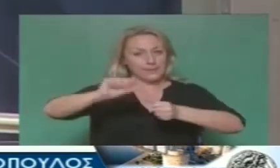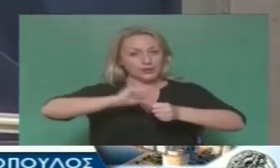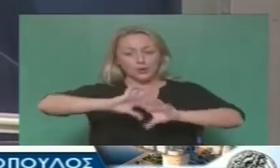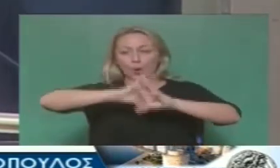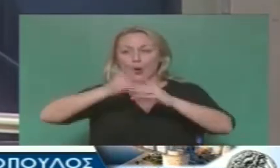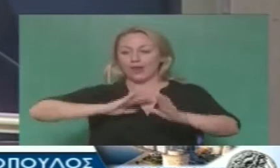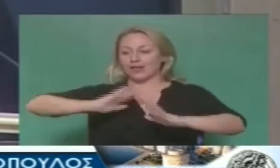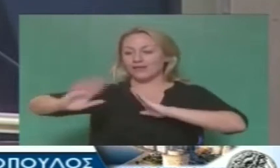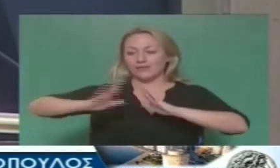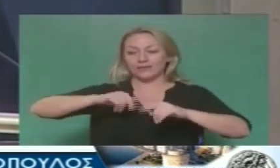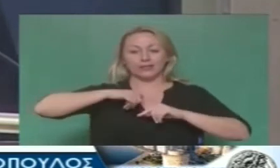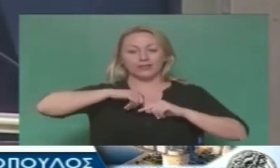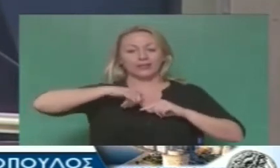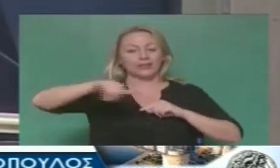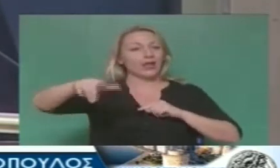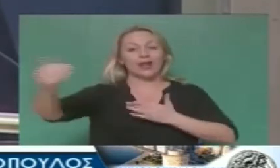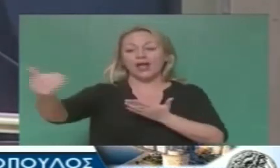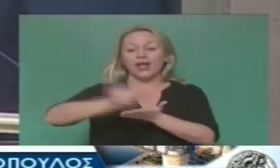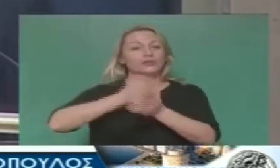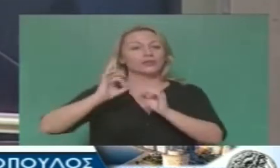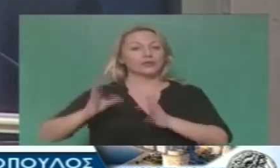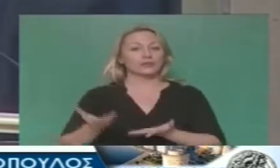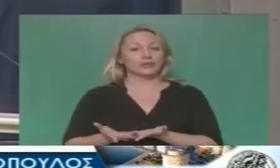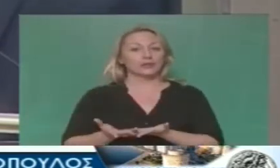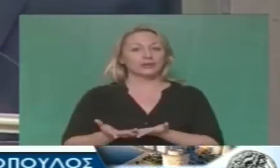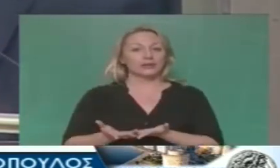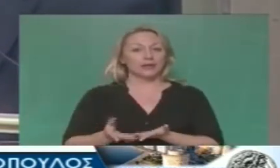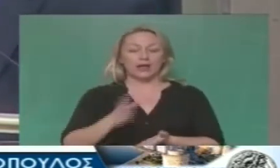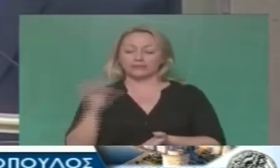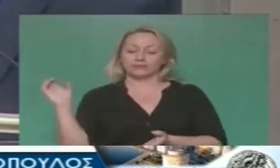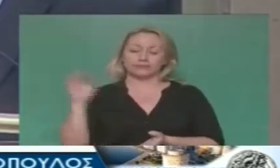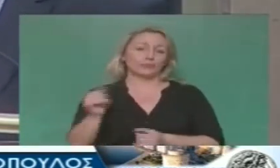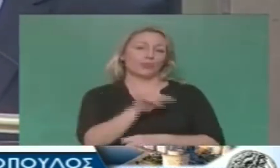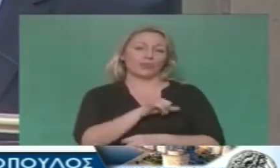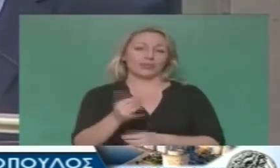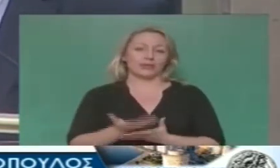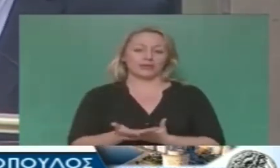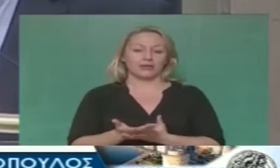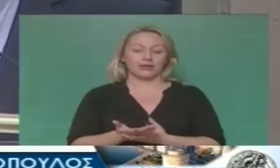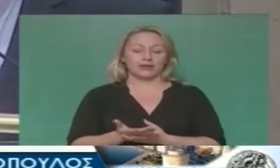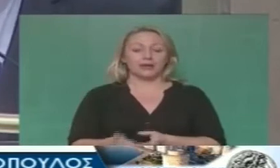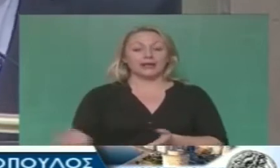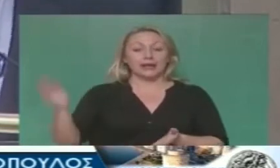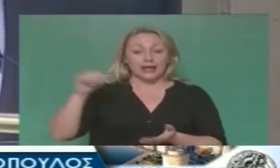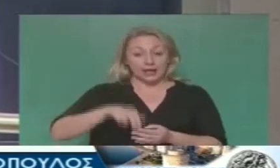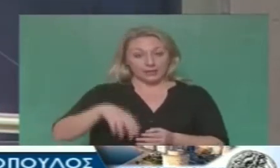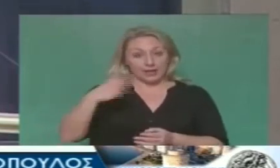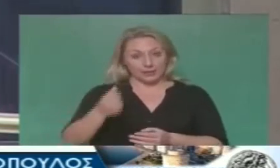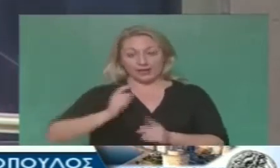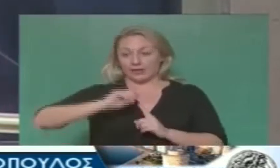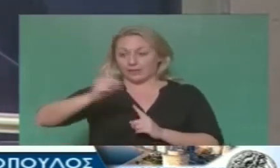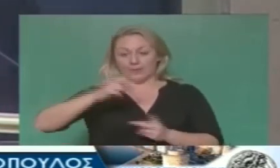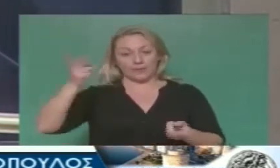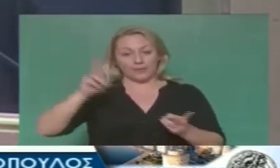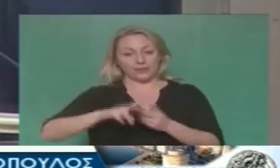κτλ. σε μια γραμμή που δεν του βγάζει κέρδος. Κανένας. Και έχουμε δύο και έχουμε ήδη περί κοπές γραμμών.